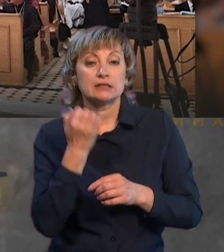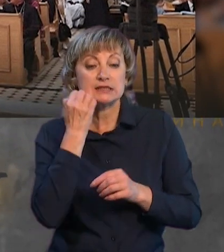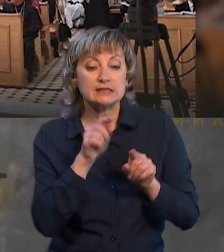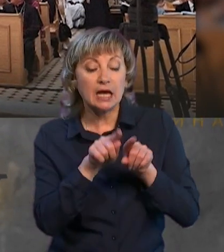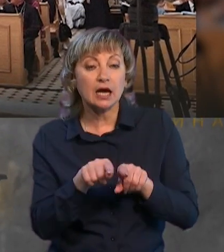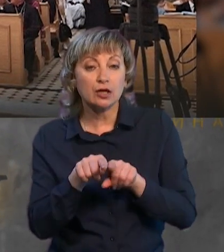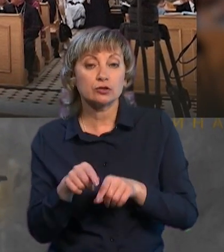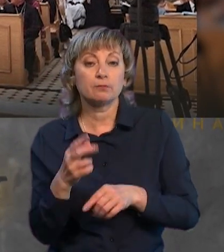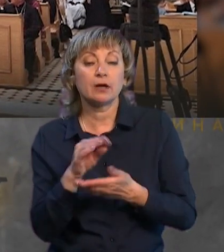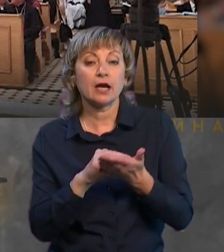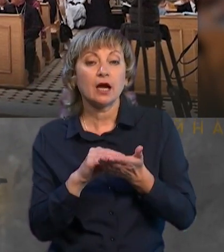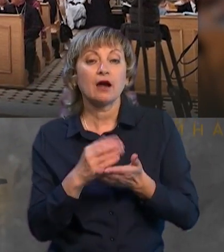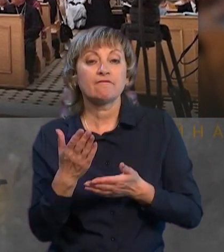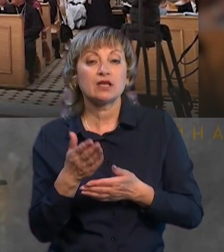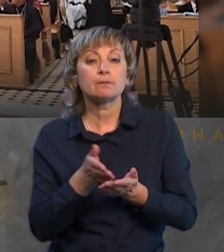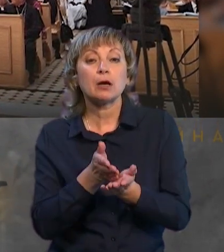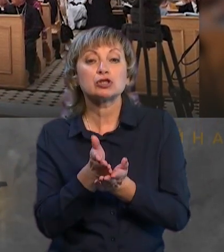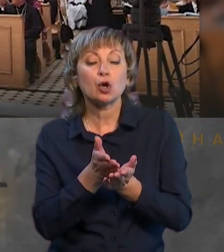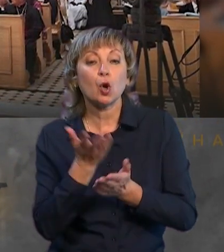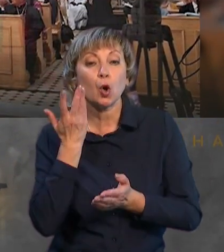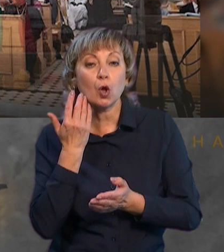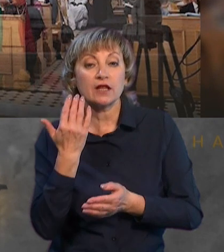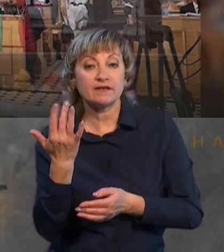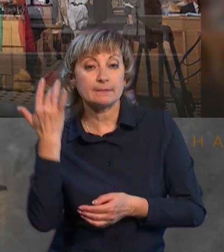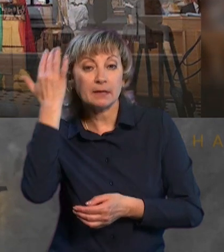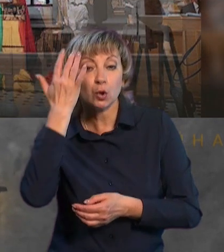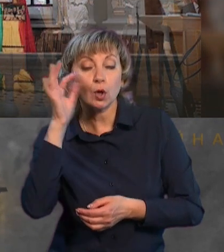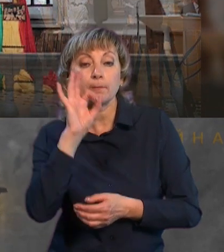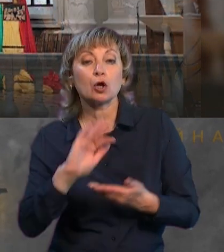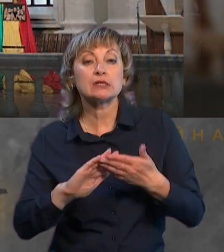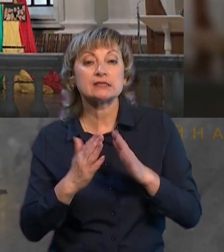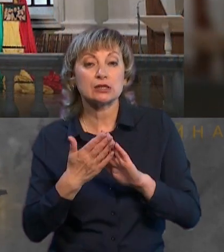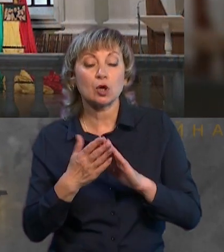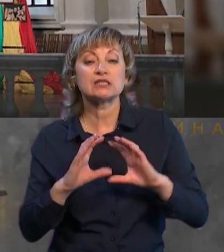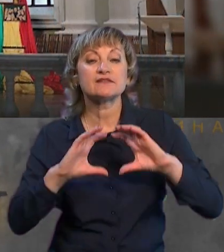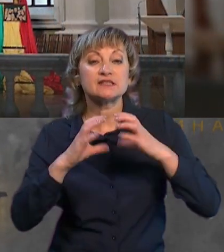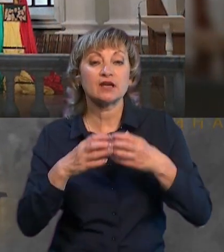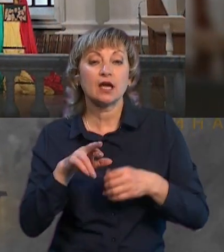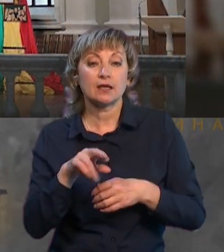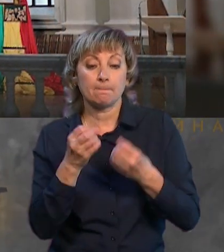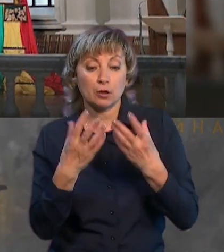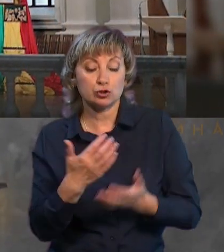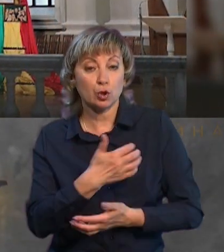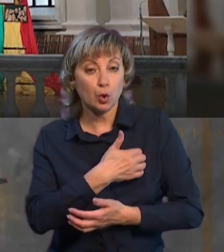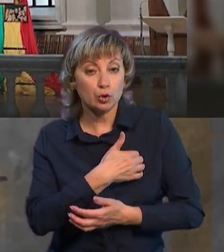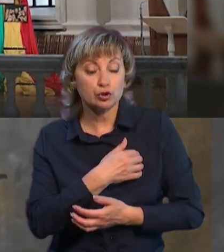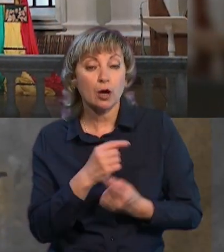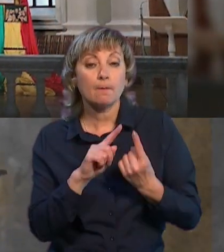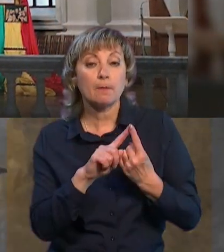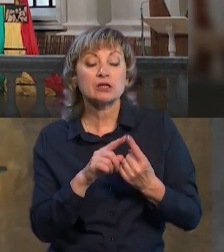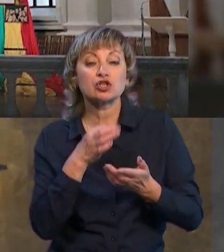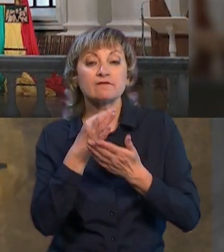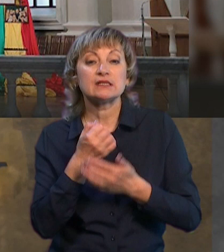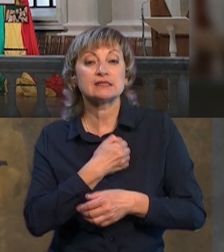якими він послуговується, коли міркує про ситуацію у світі. Я просто хочу, по-перше, висловити